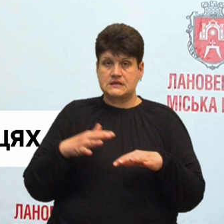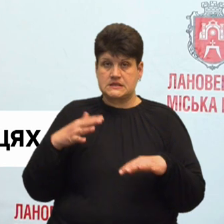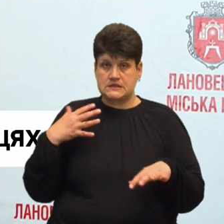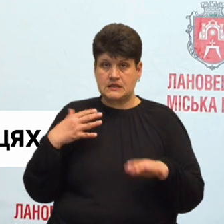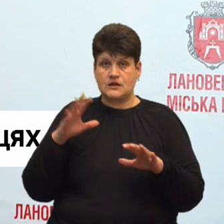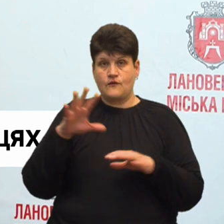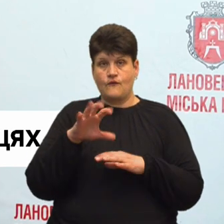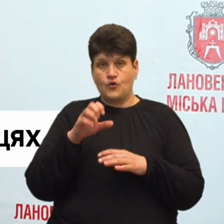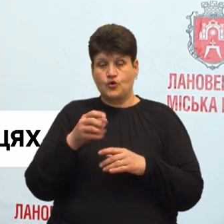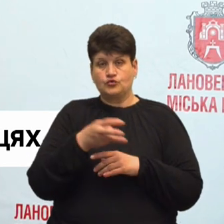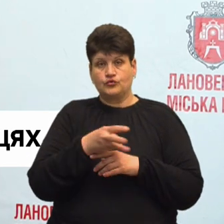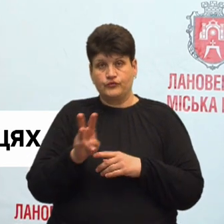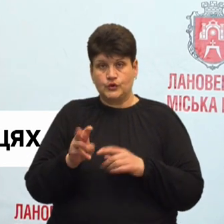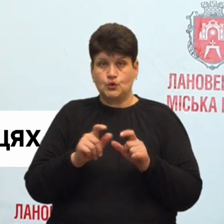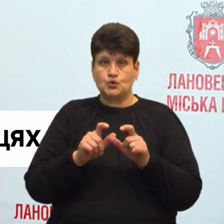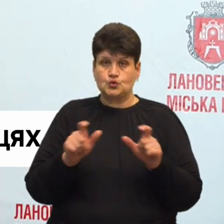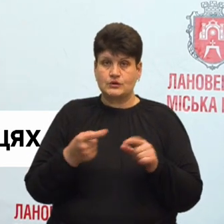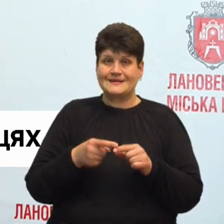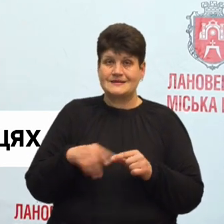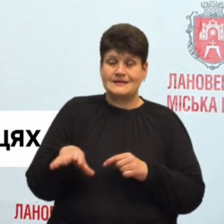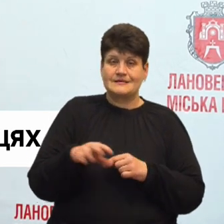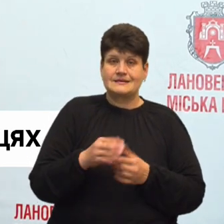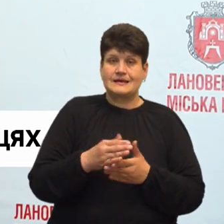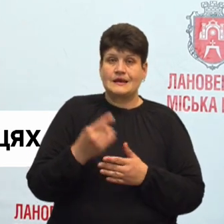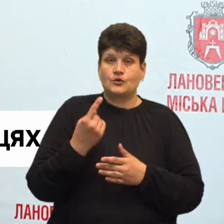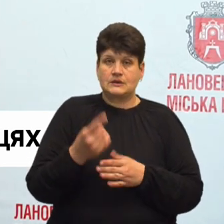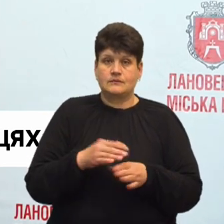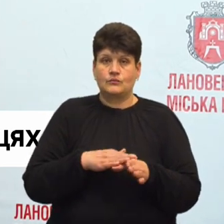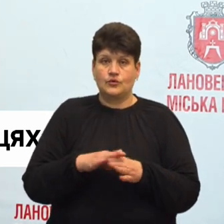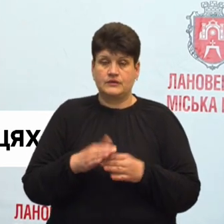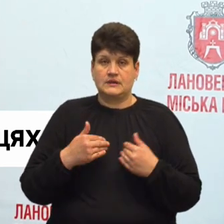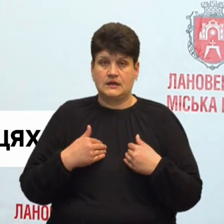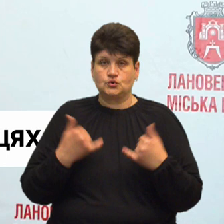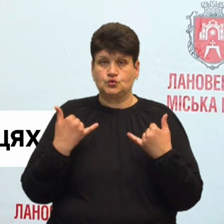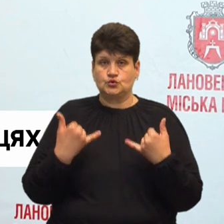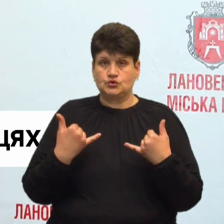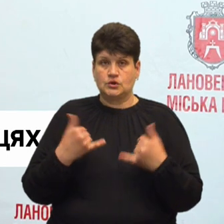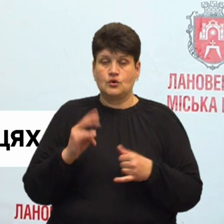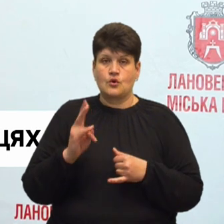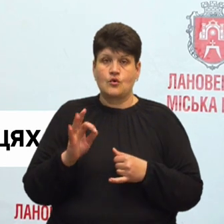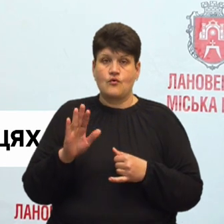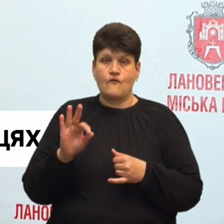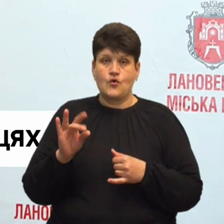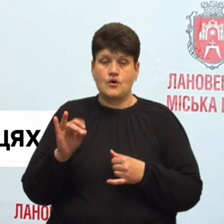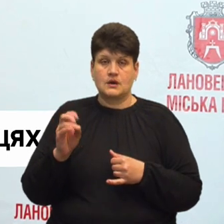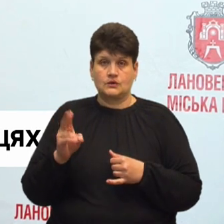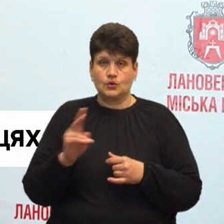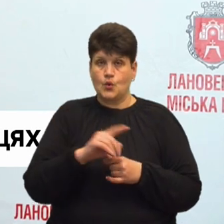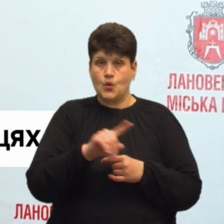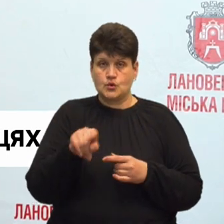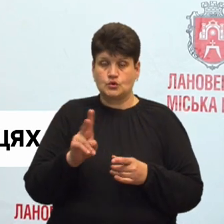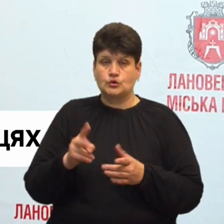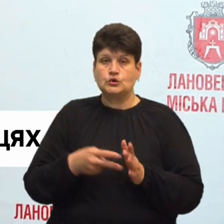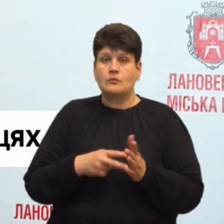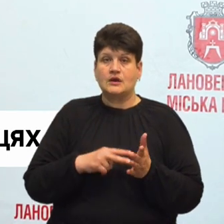-студію. Все це є одним наповненням нашого сучасного коворкінгу. Кожен, хто планує, але ще не